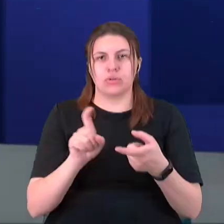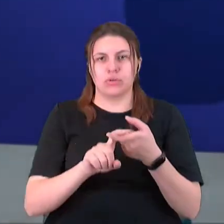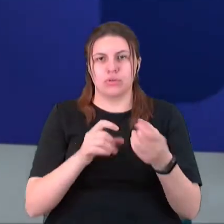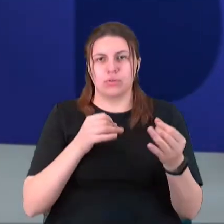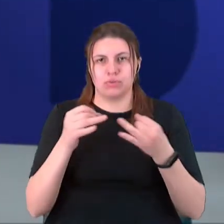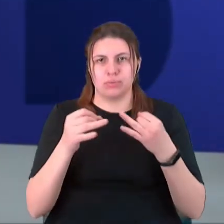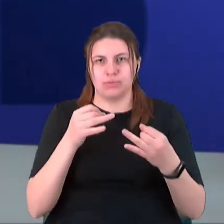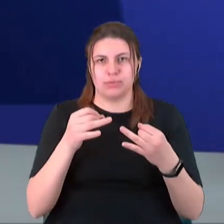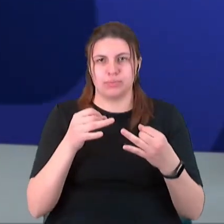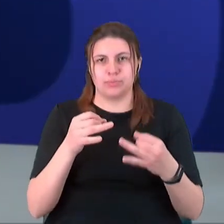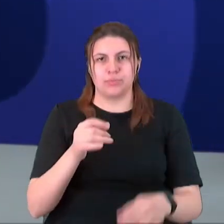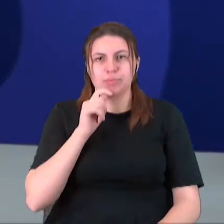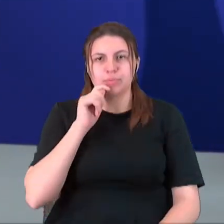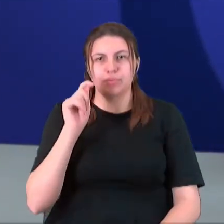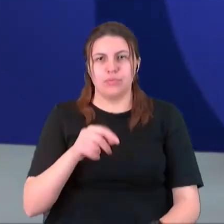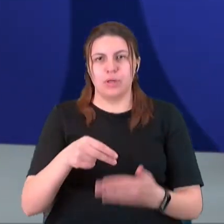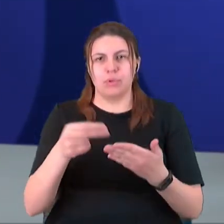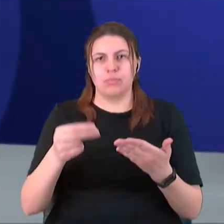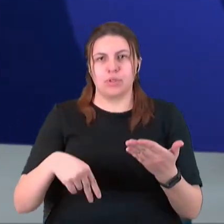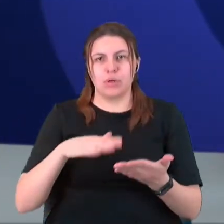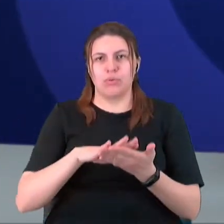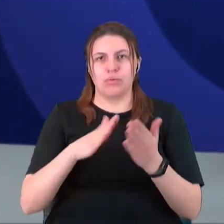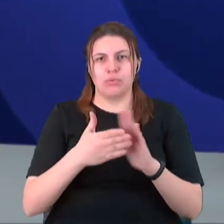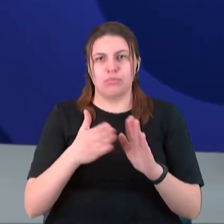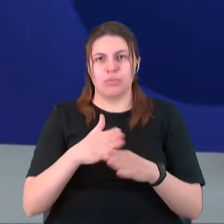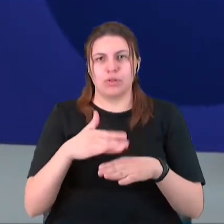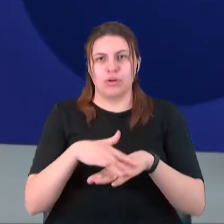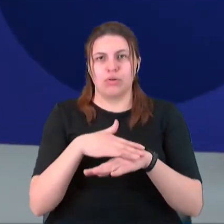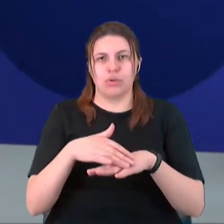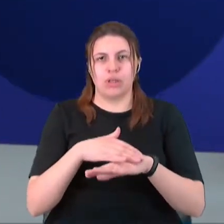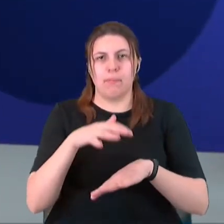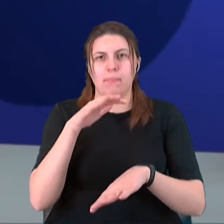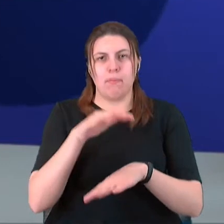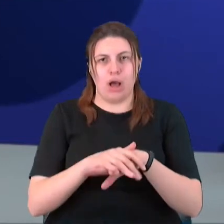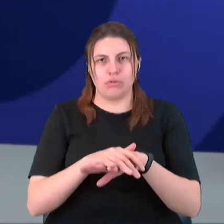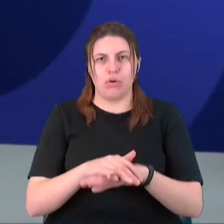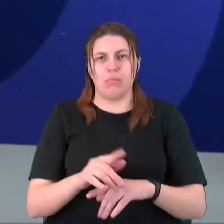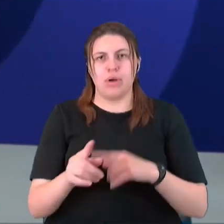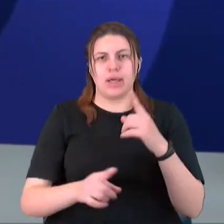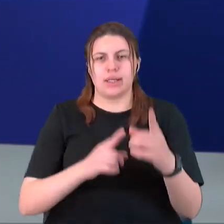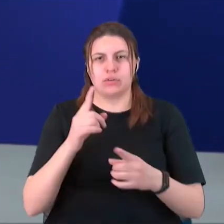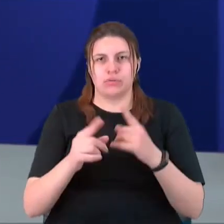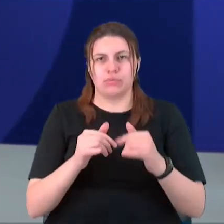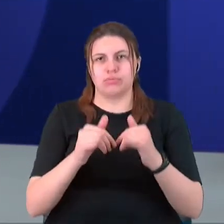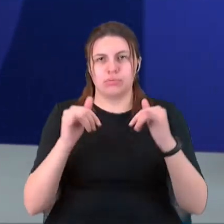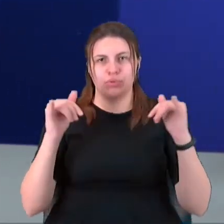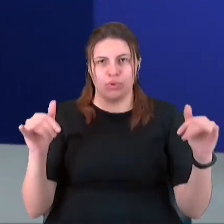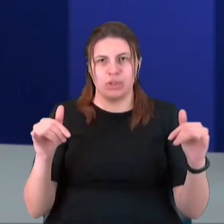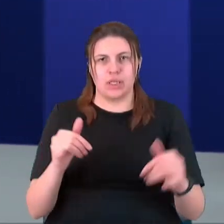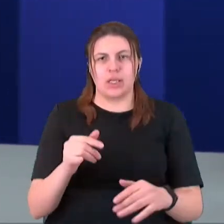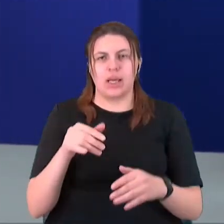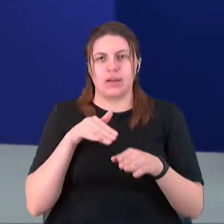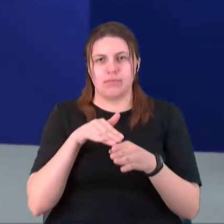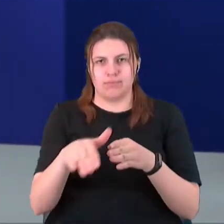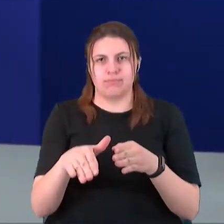Україна підписала угоду з Міжнародним банком реконструкції та розвитку для реалізації проєкту «Східна Україна. Воз'єднання,